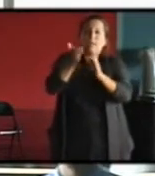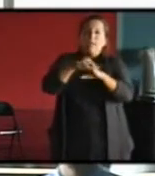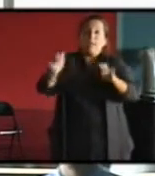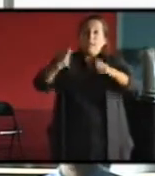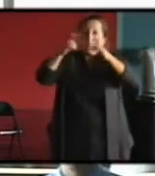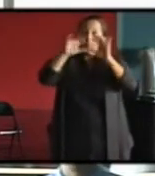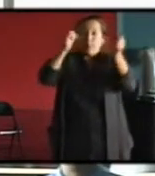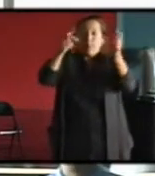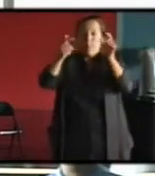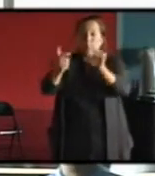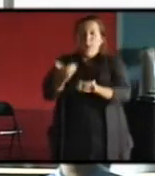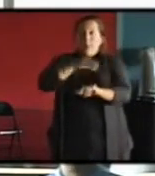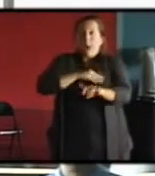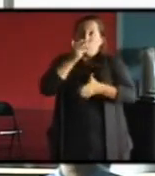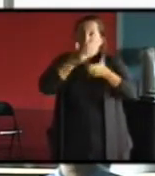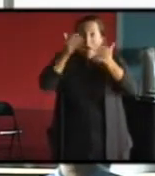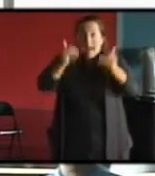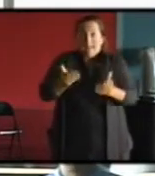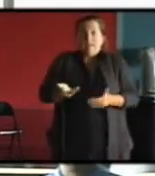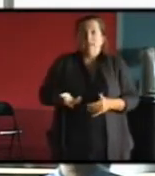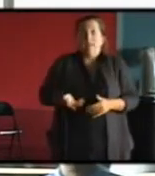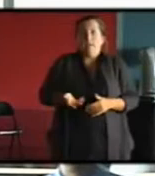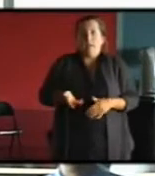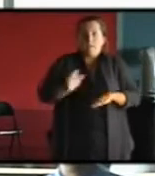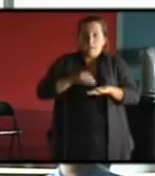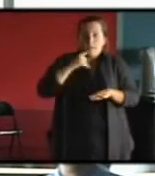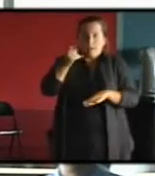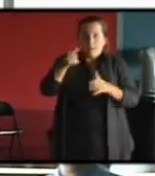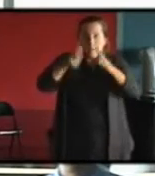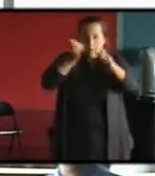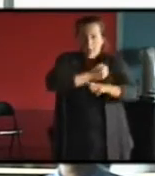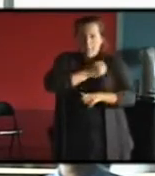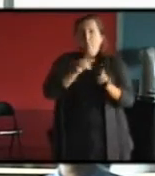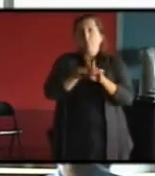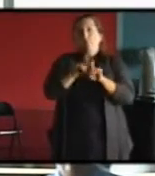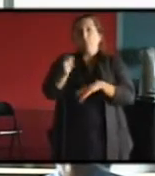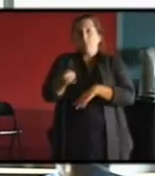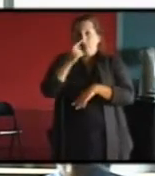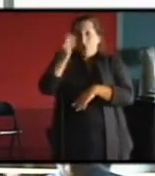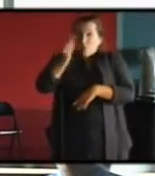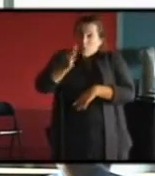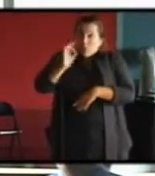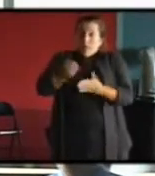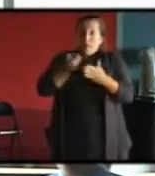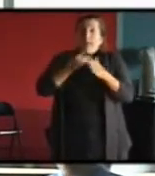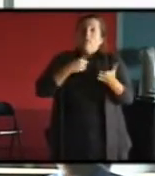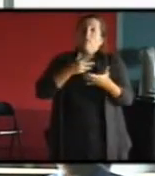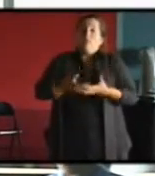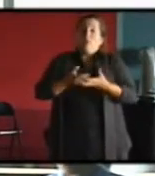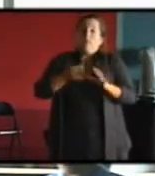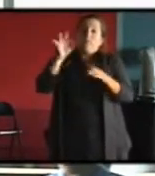bâtiments parce que les gens ne se chauffent plus. Donc, il y a une nécessité absolue d'avoir, de minimiser les charges